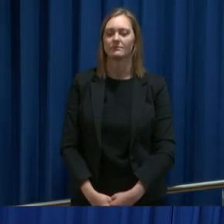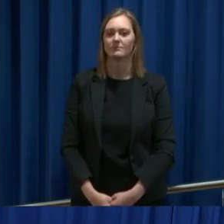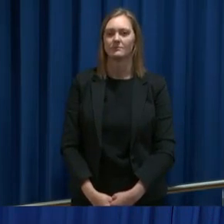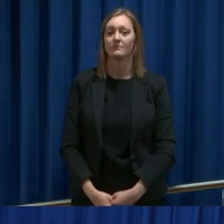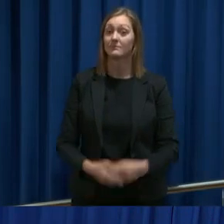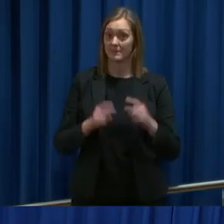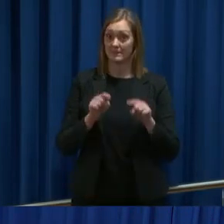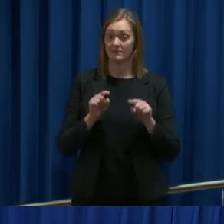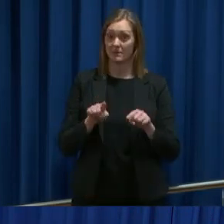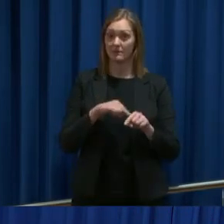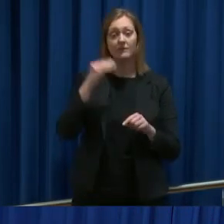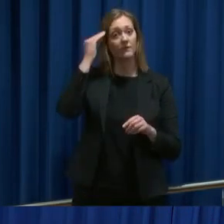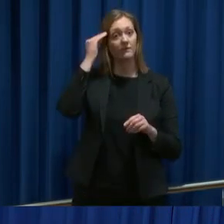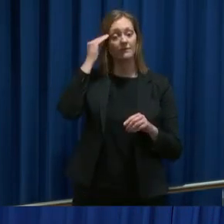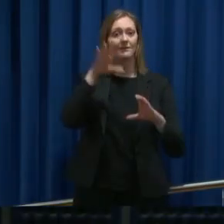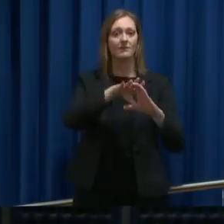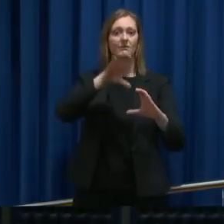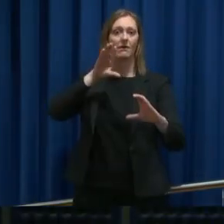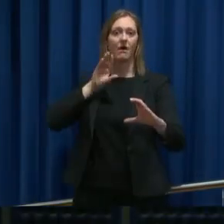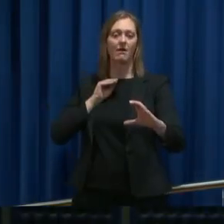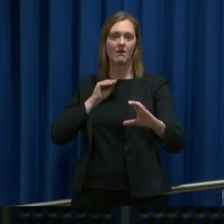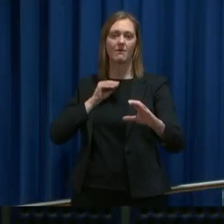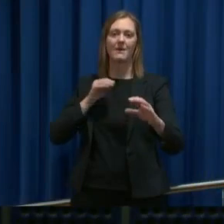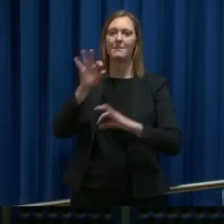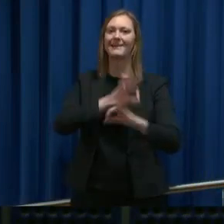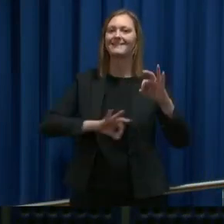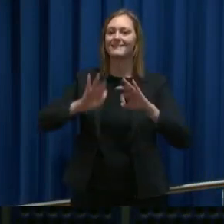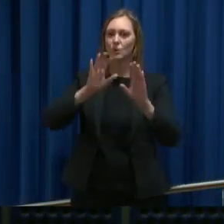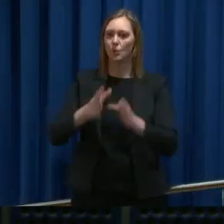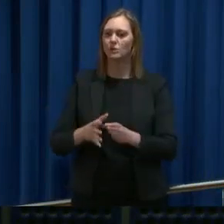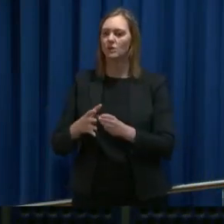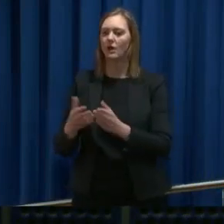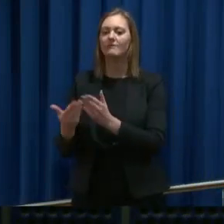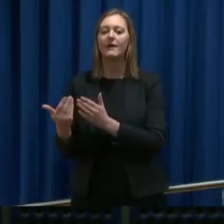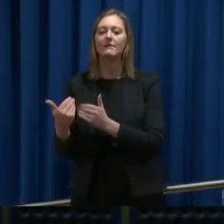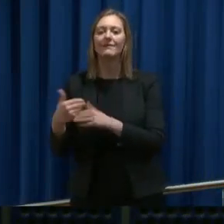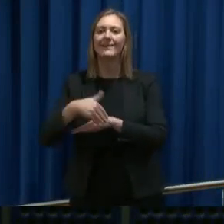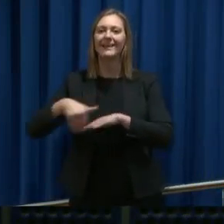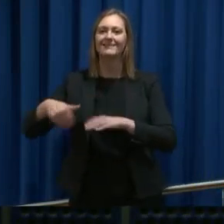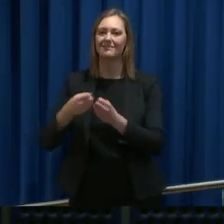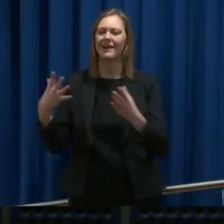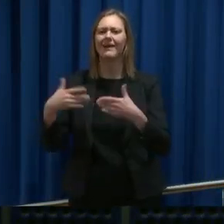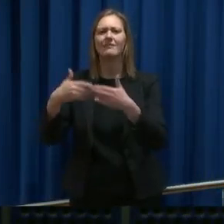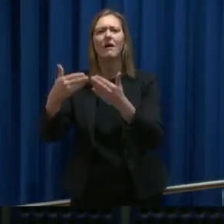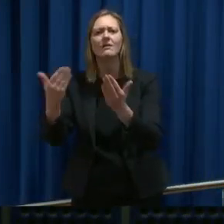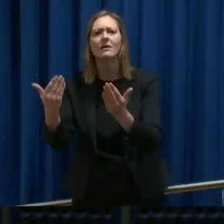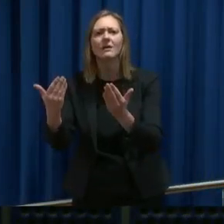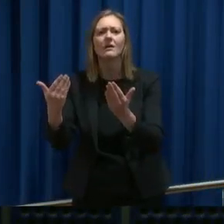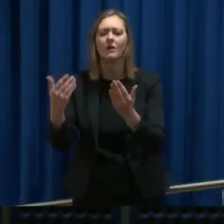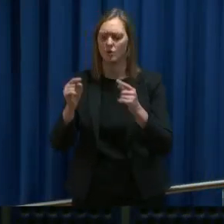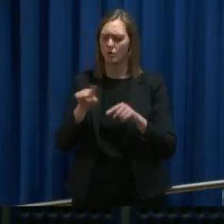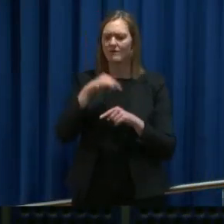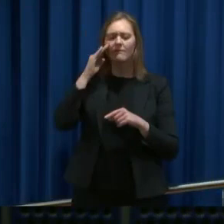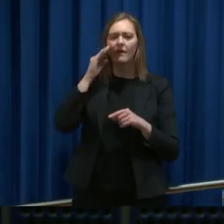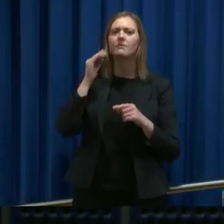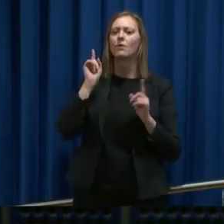I dag ble det kjent at en trailer med medisinsk utstyr har ventet på grensen i flere dager. Og nå er det jo også kjent at